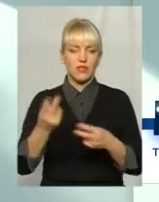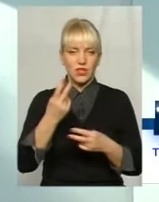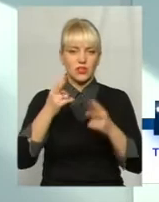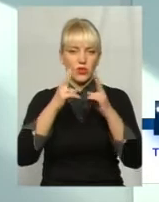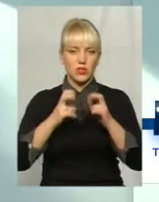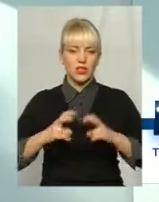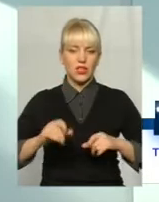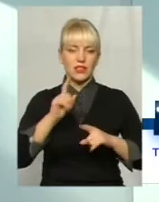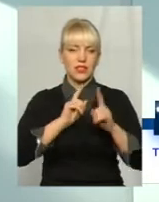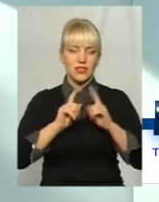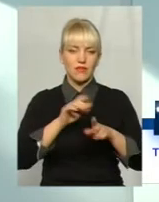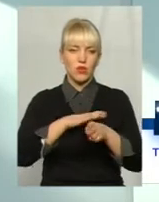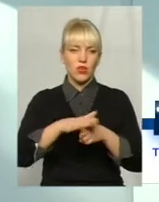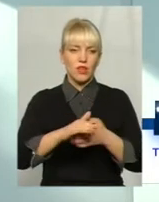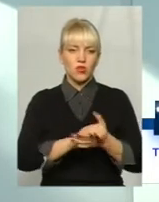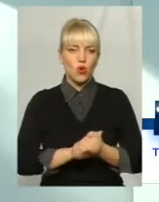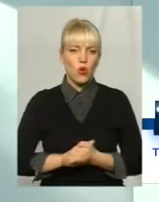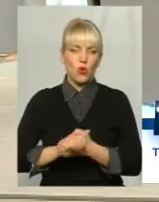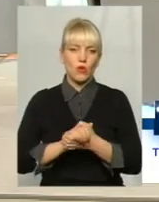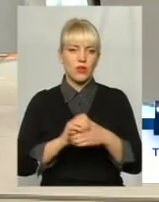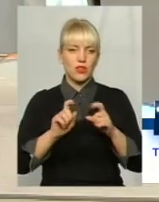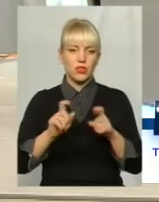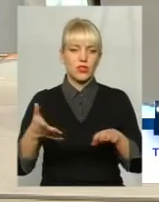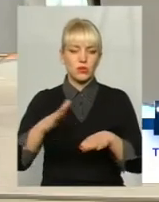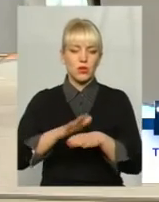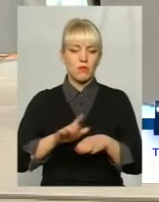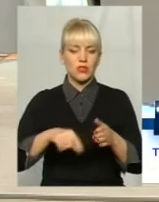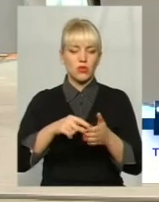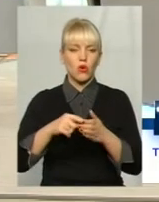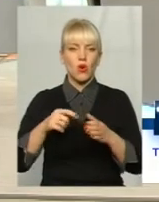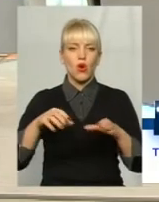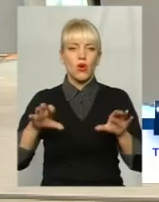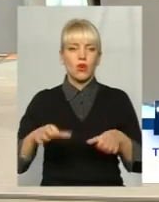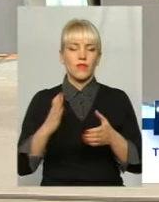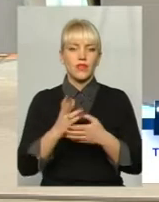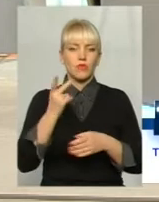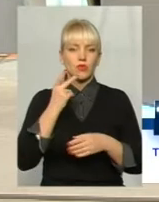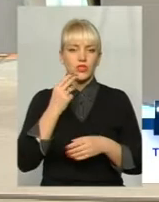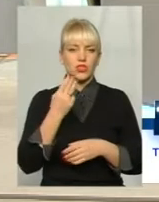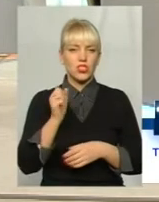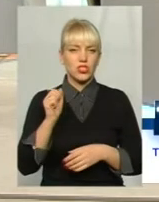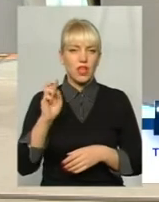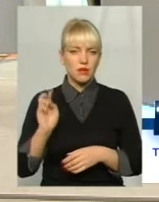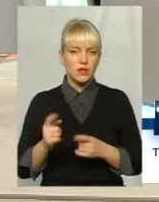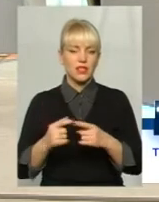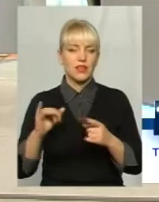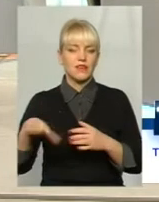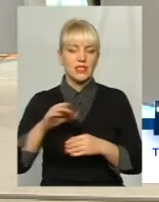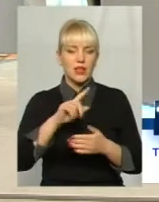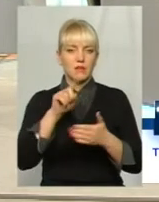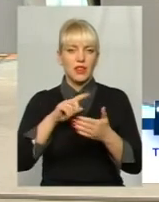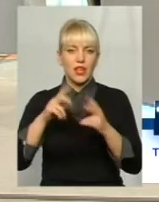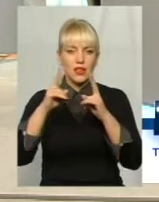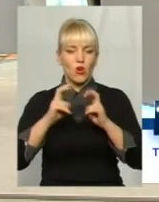комітету, бо розпереження міського голови створений постійно діючий штаб, і всі питання розглядались в ході